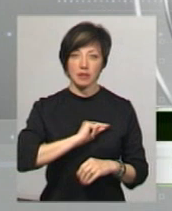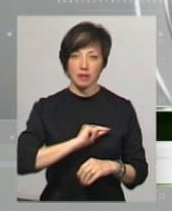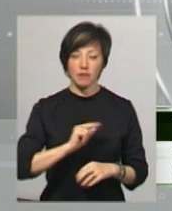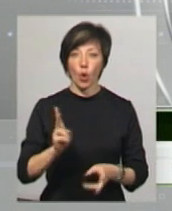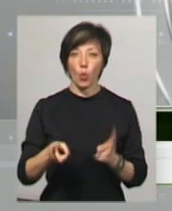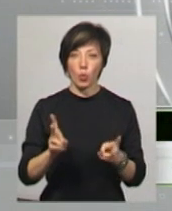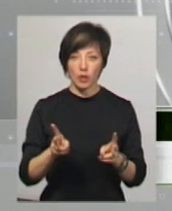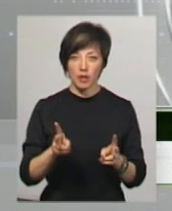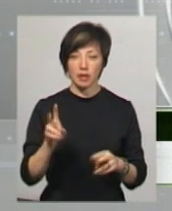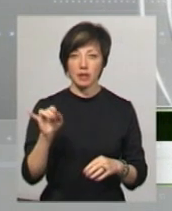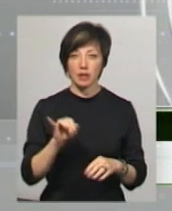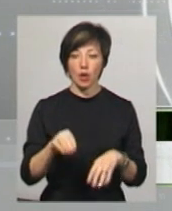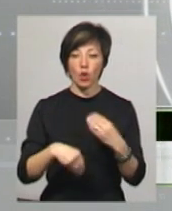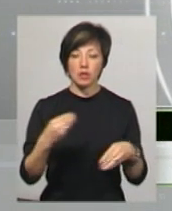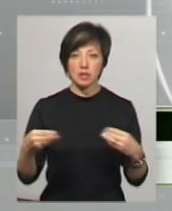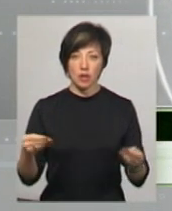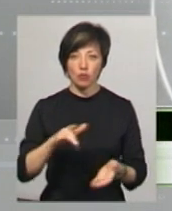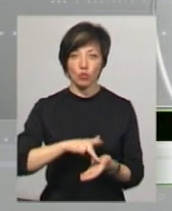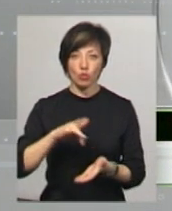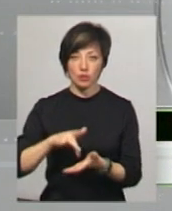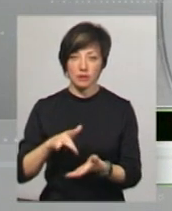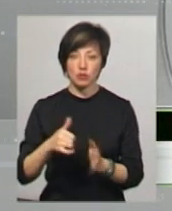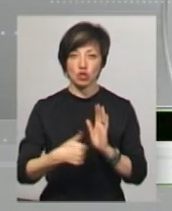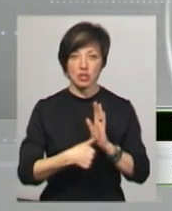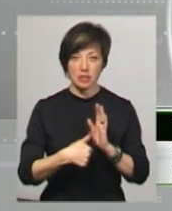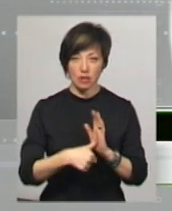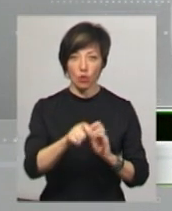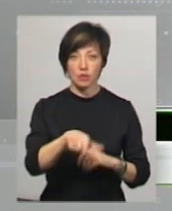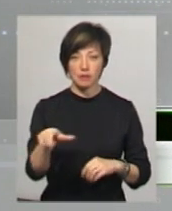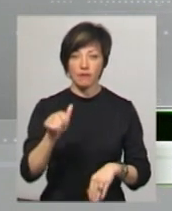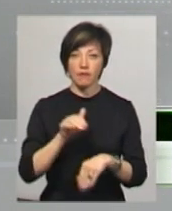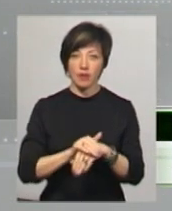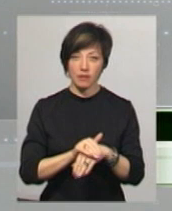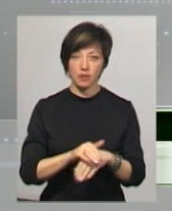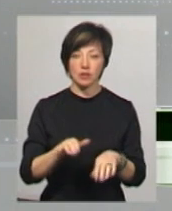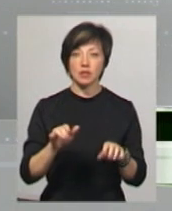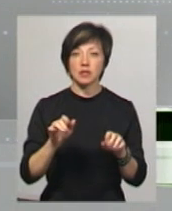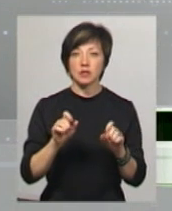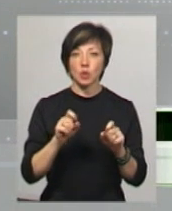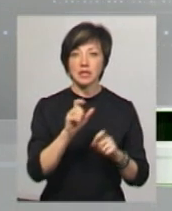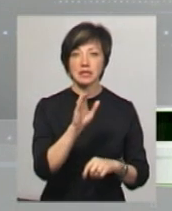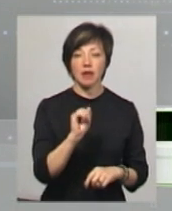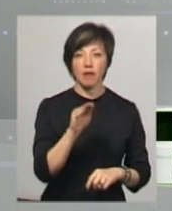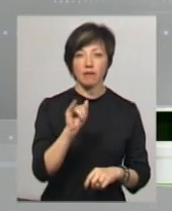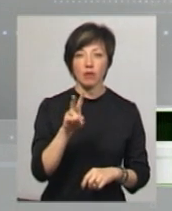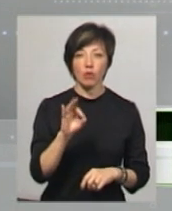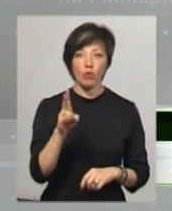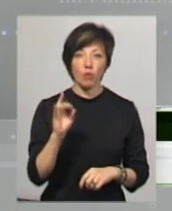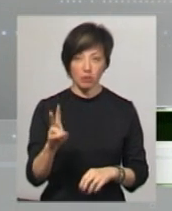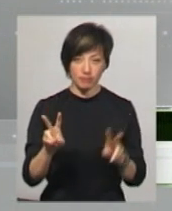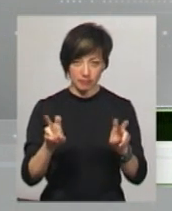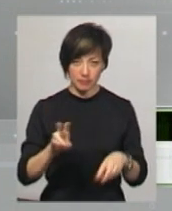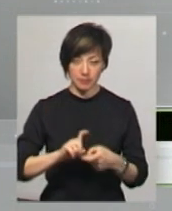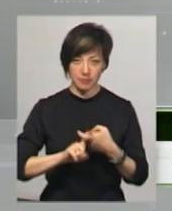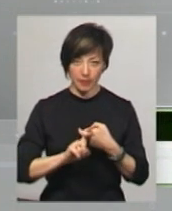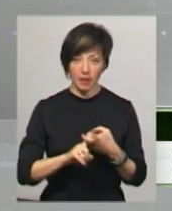кухні та роздаточних пунктів у шести осіб виявлено золотистий стафілокок. Крім того, із 50